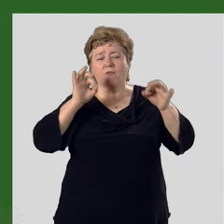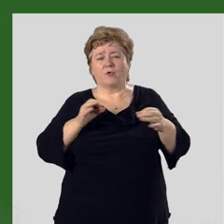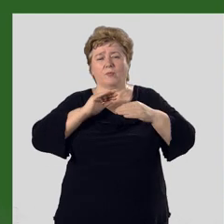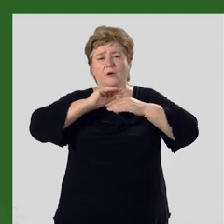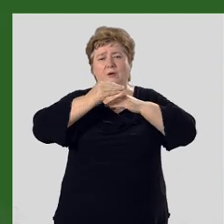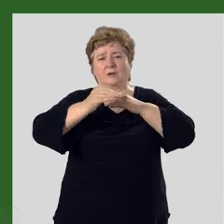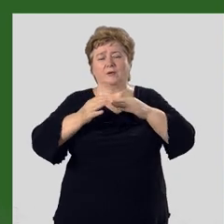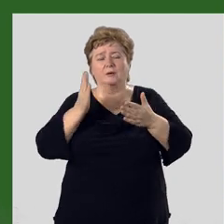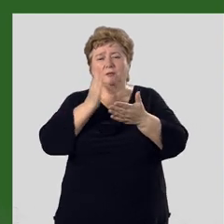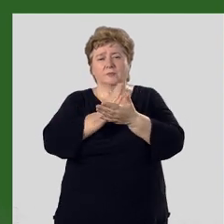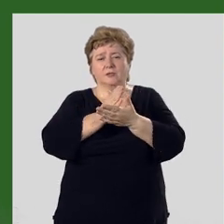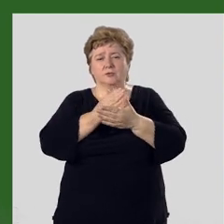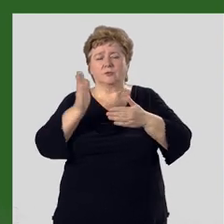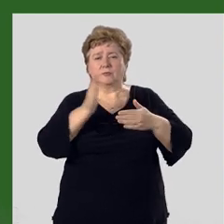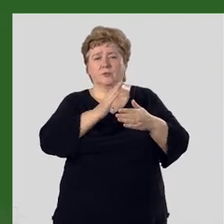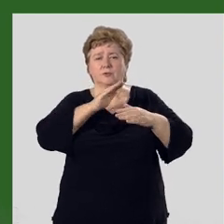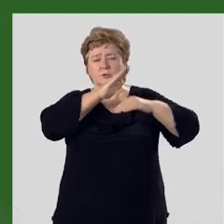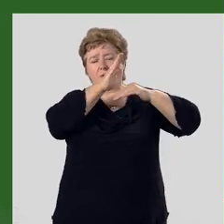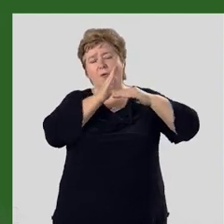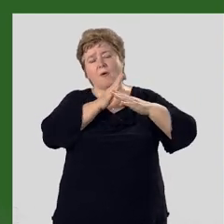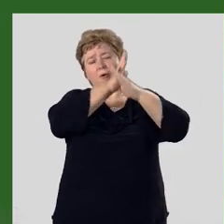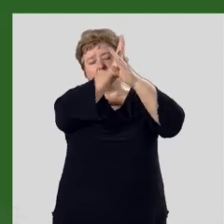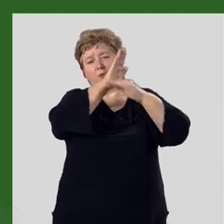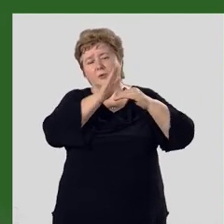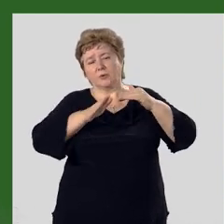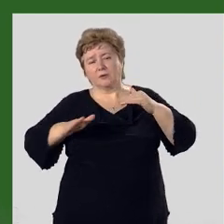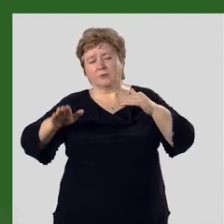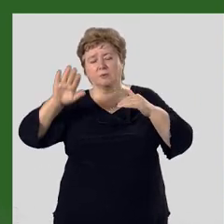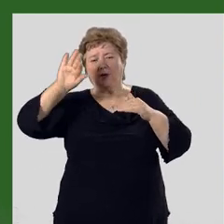рельефа расположена между горными хребтами?